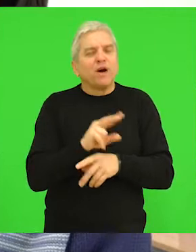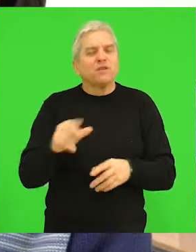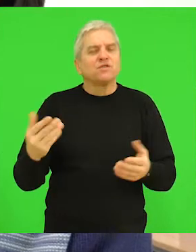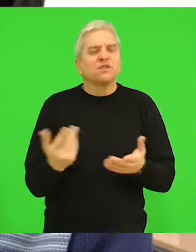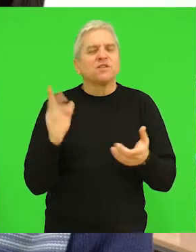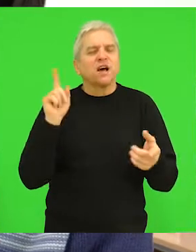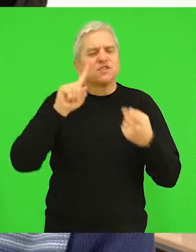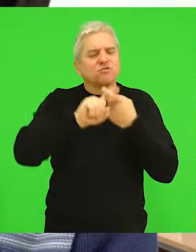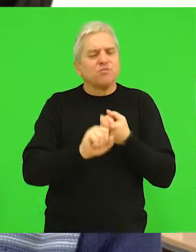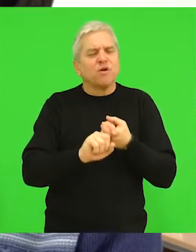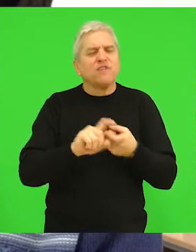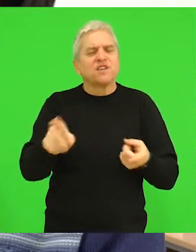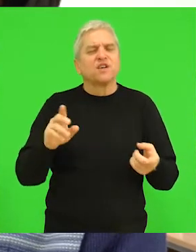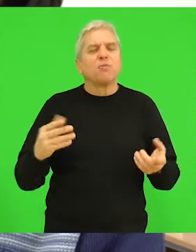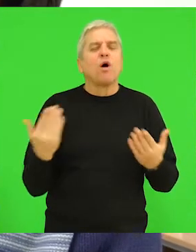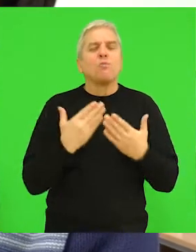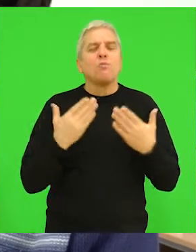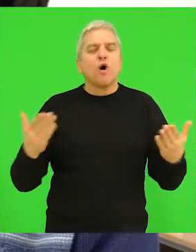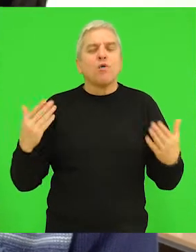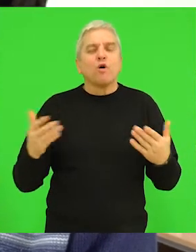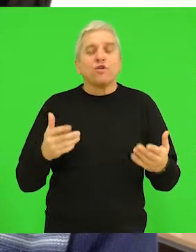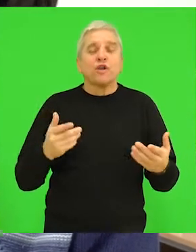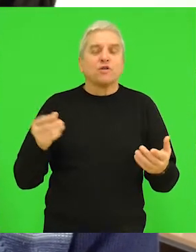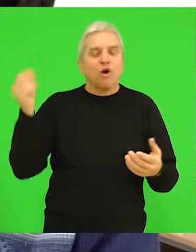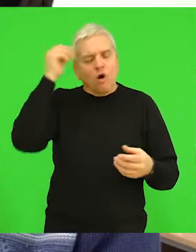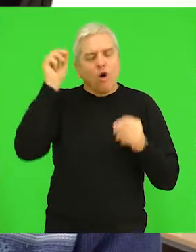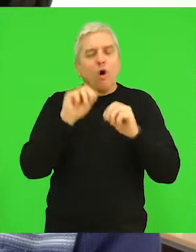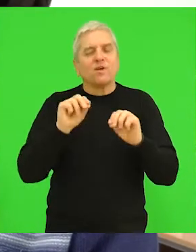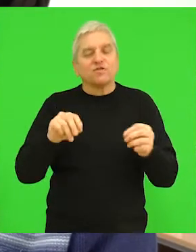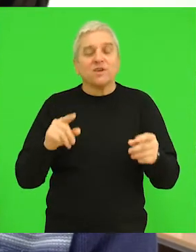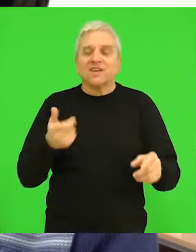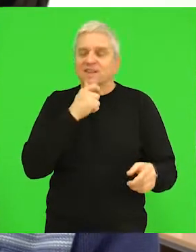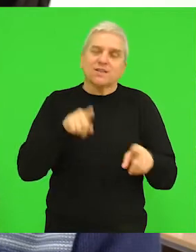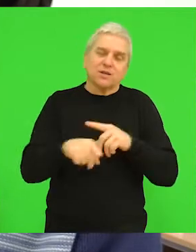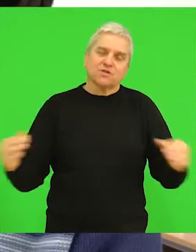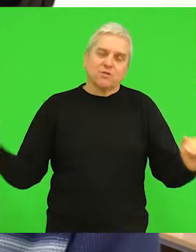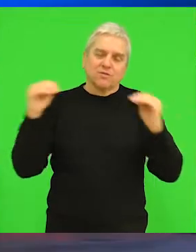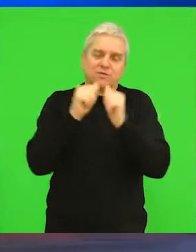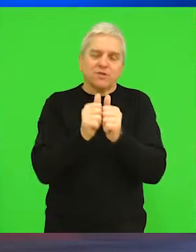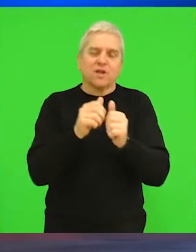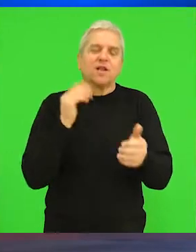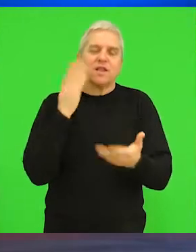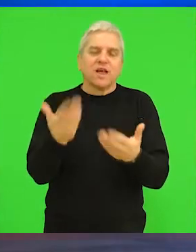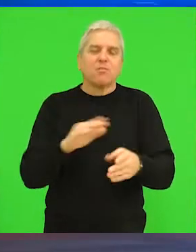moderni način pristup obrazovanju sa tradicionalnim i da na taj način pružimo maksimum.